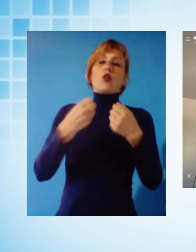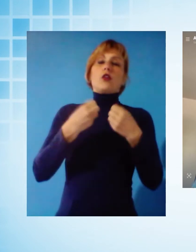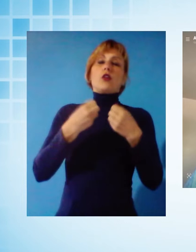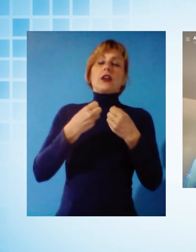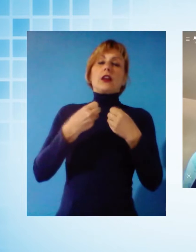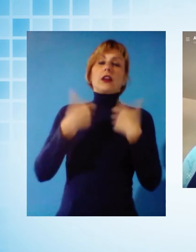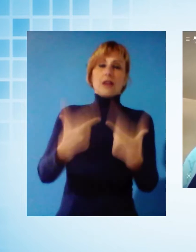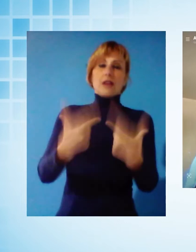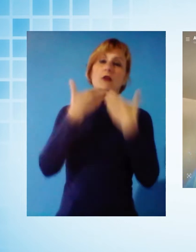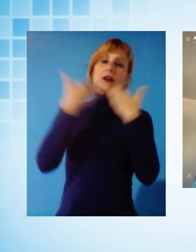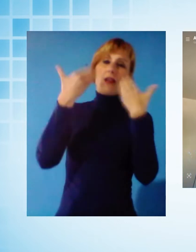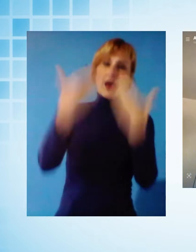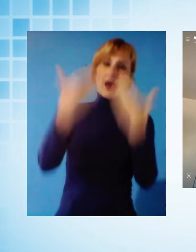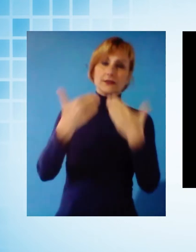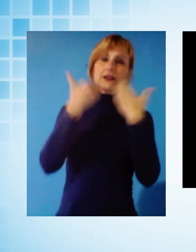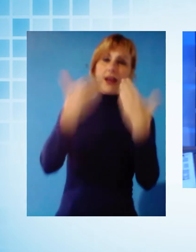Quindi grazie. Grazie, grazie.